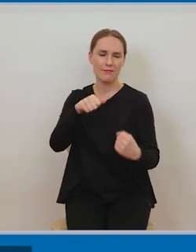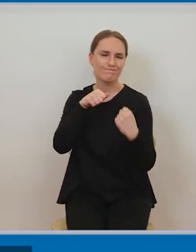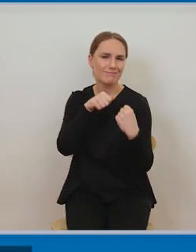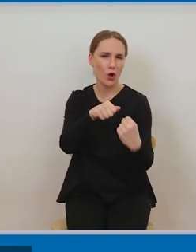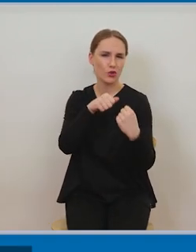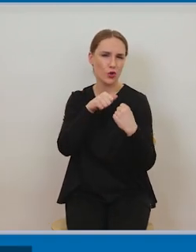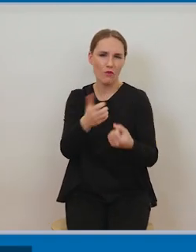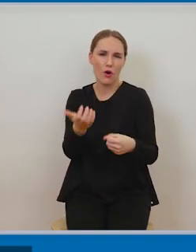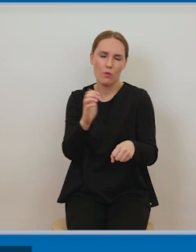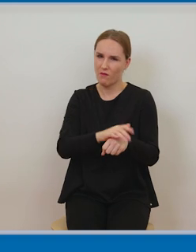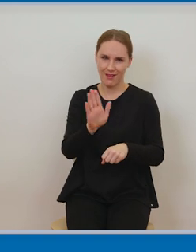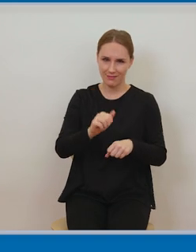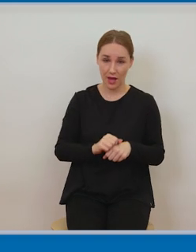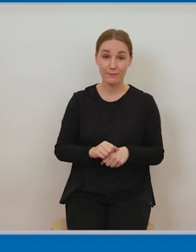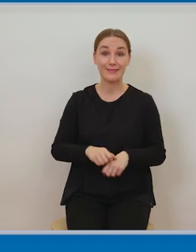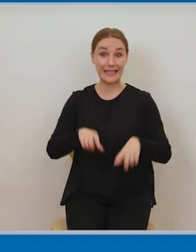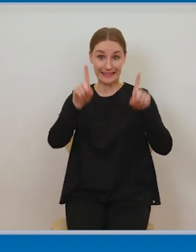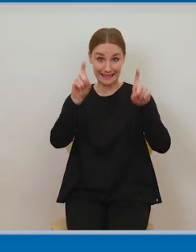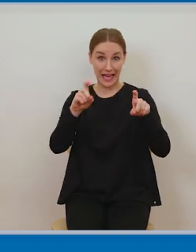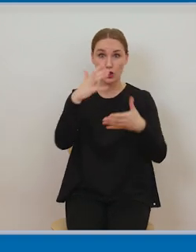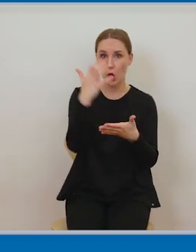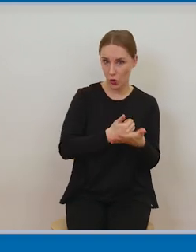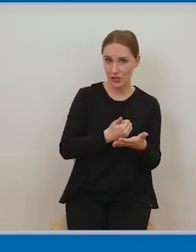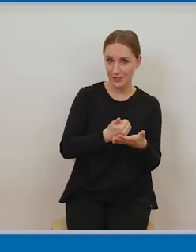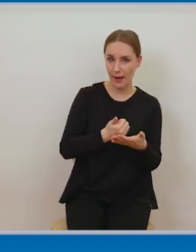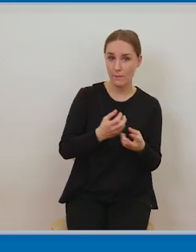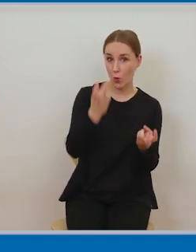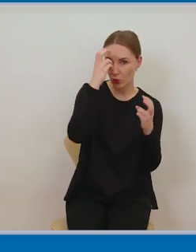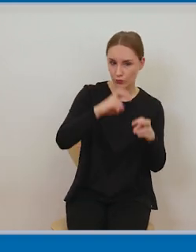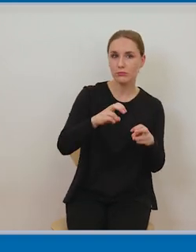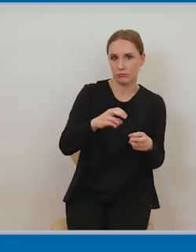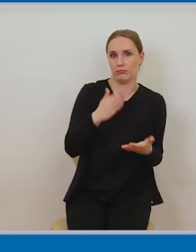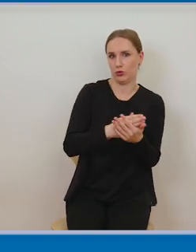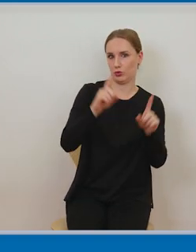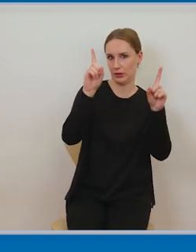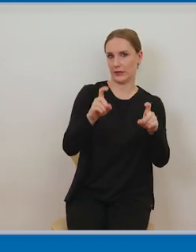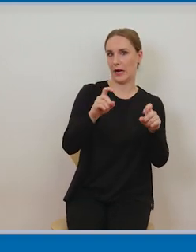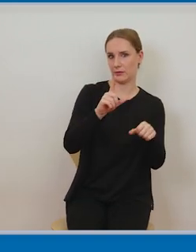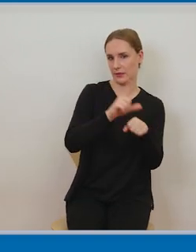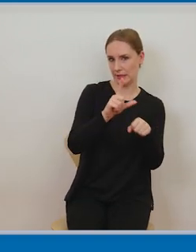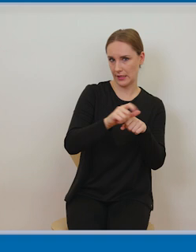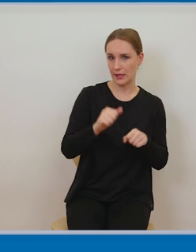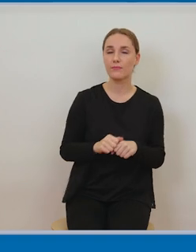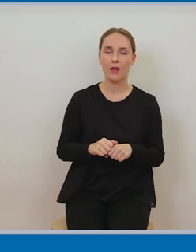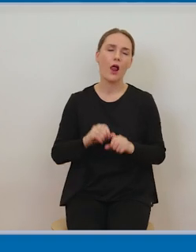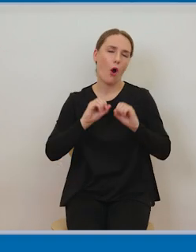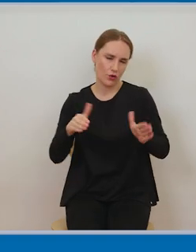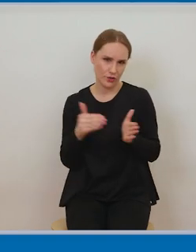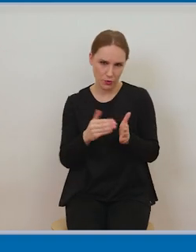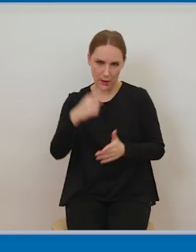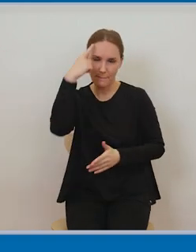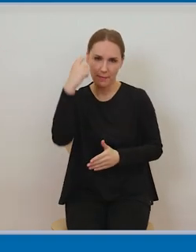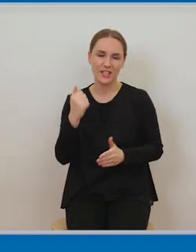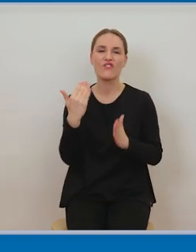rozpoczęcia korzystania z utworu. Oczywiście należy pamiętać o regułach, o warunkach, które te licencje Creative Commons określają.